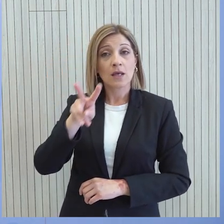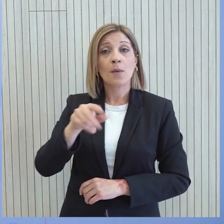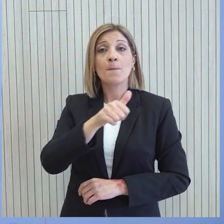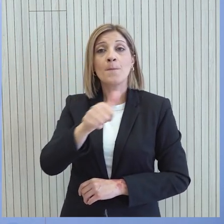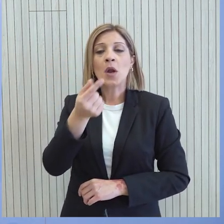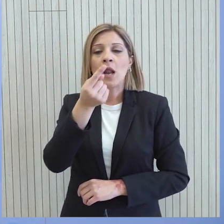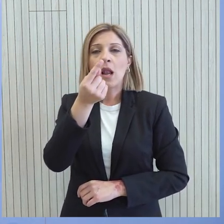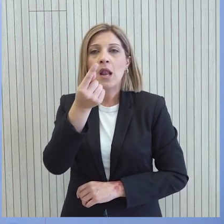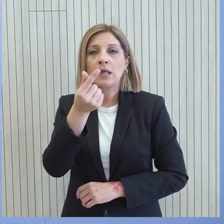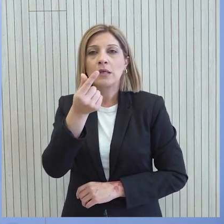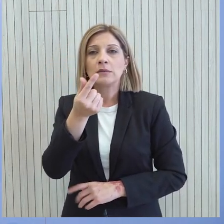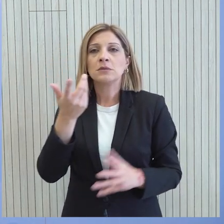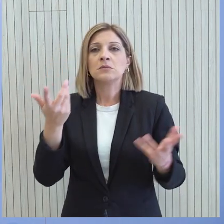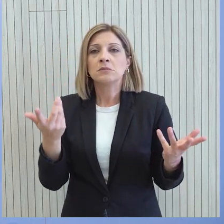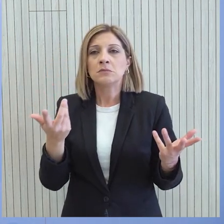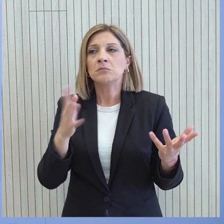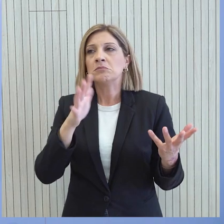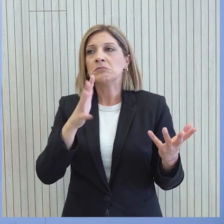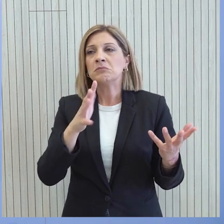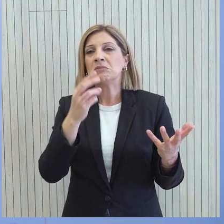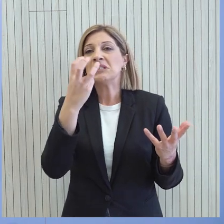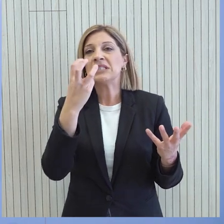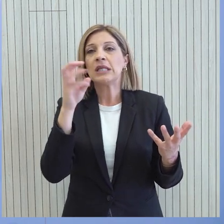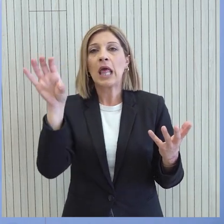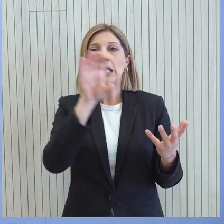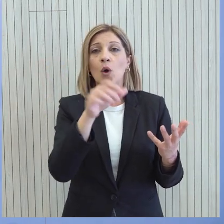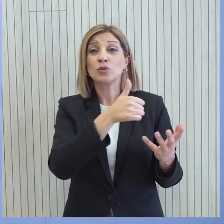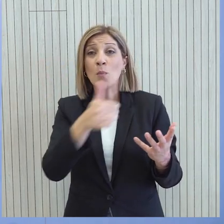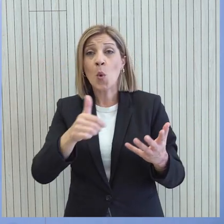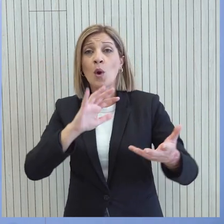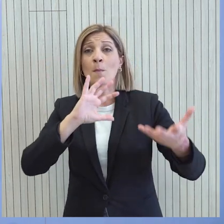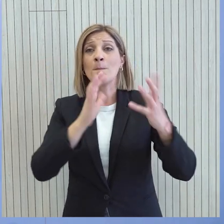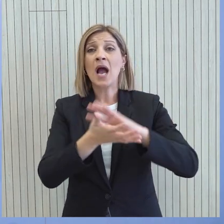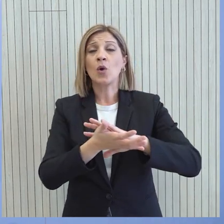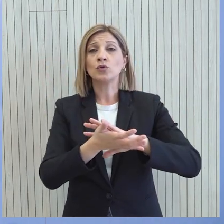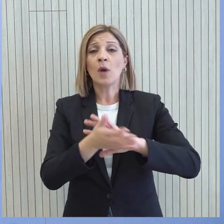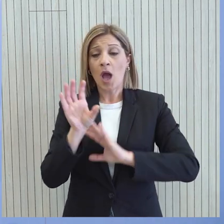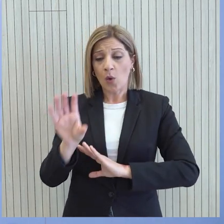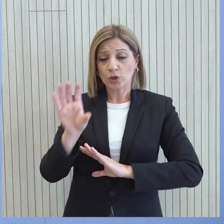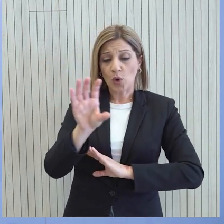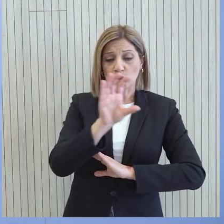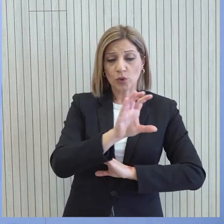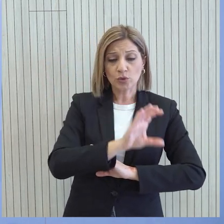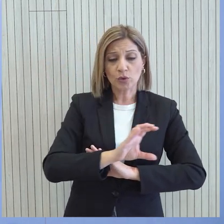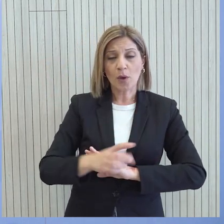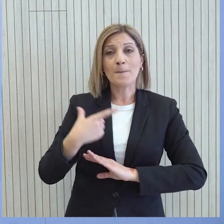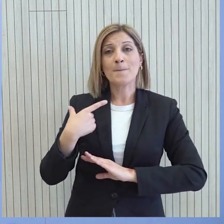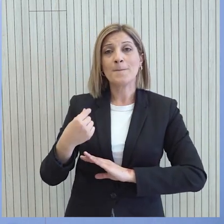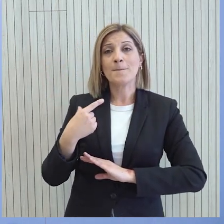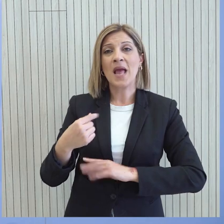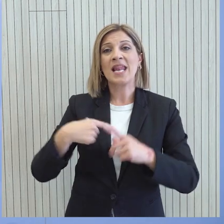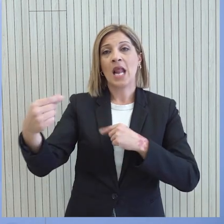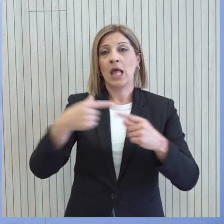με μερικές δεκάδες λίγο περισσότερες από 30 χώρες ανα το παγκόσμιο οι πλήστες εκ των οποίων κράτη μέλη του